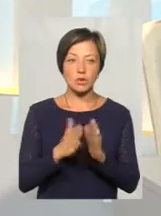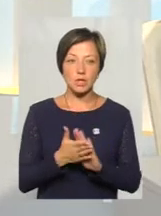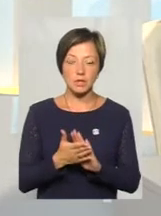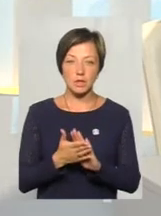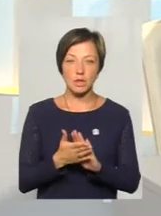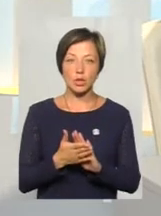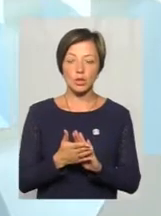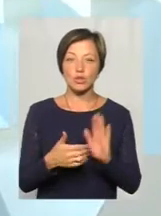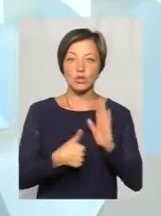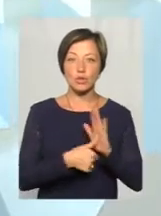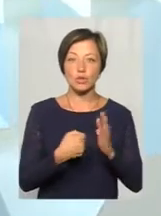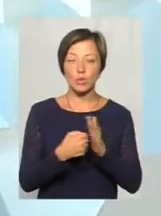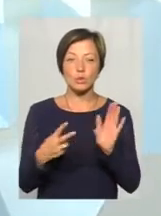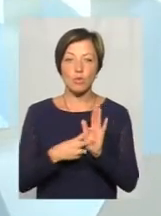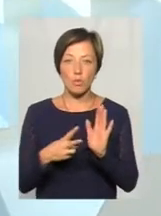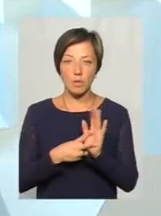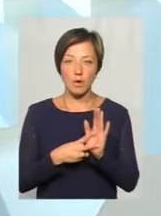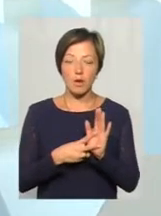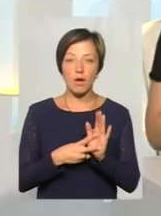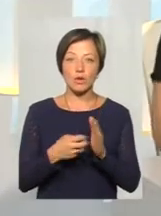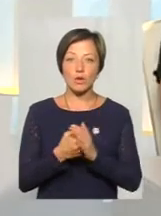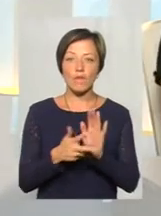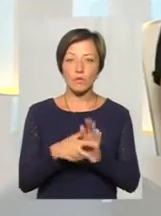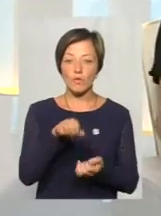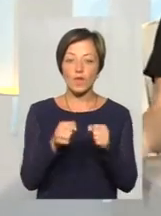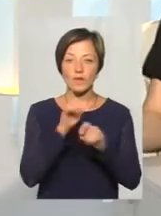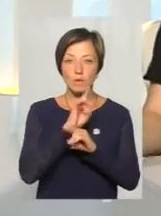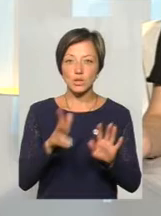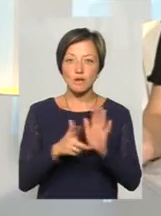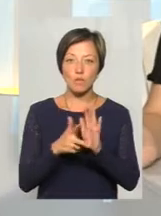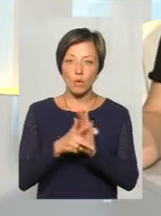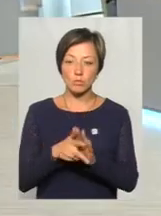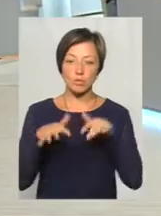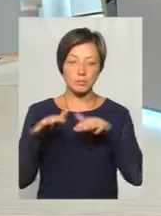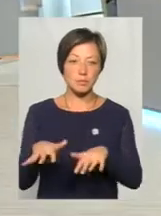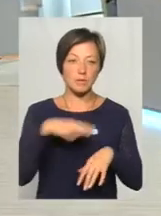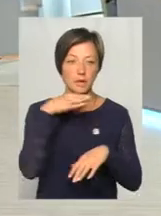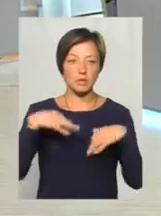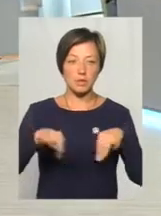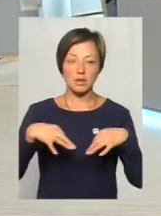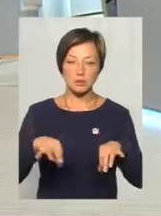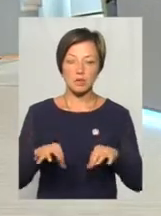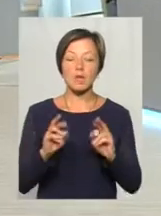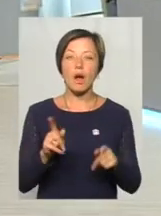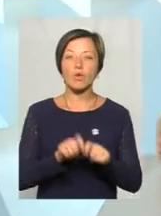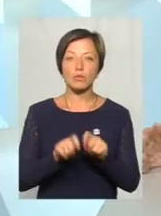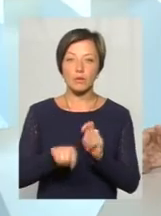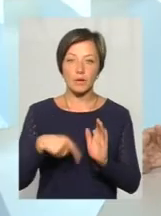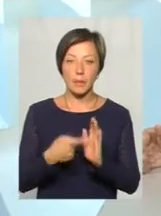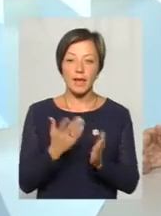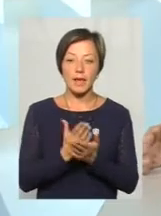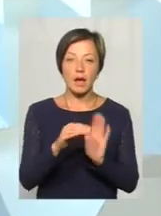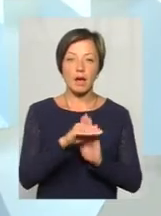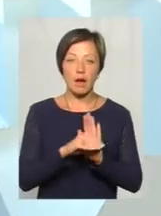з 6 до 7, до 8 водіїв не буде, а з 8 буде багато транспорту. Яким чином буде здійснення? Браво в тому, що є